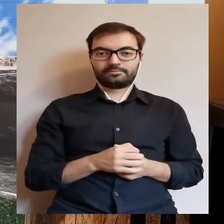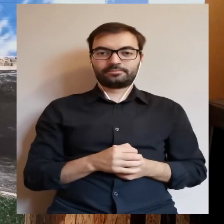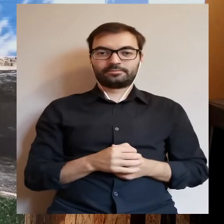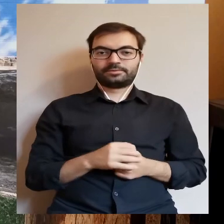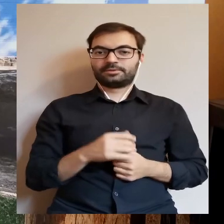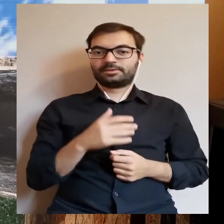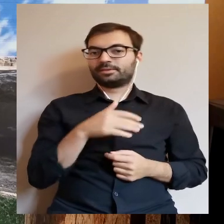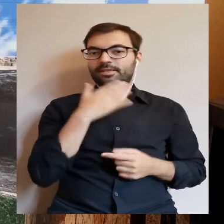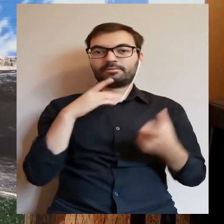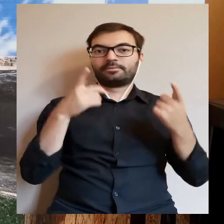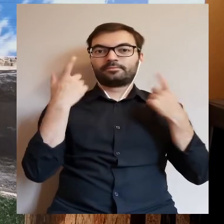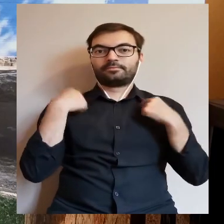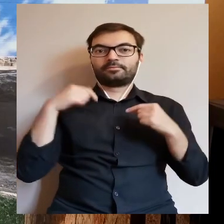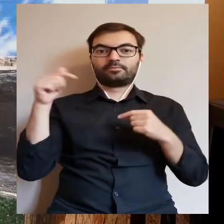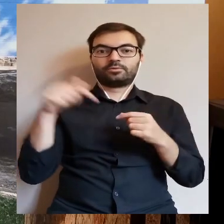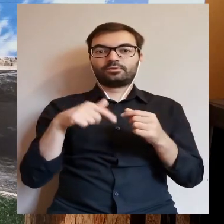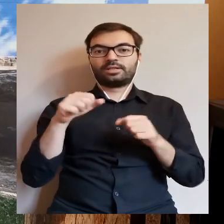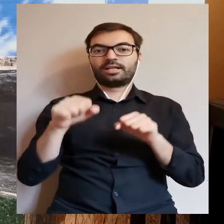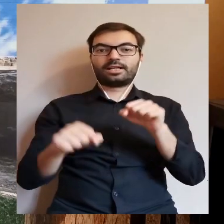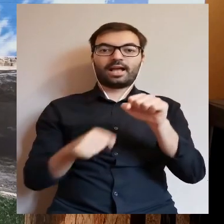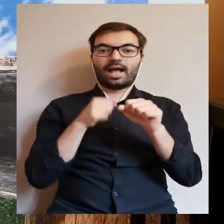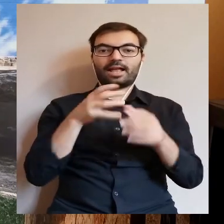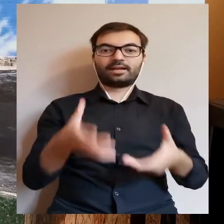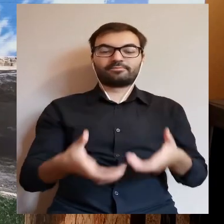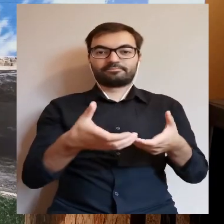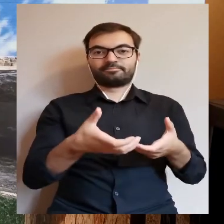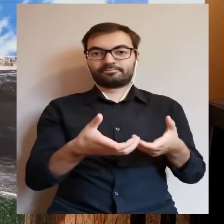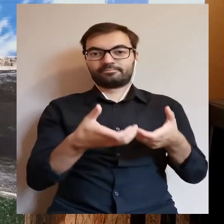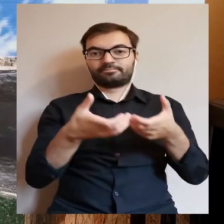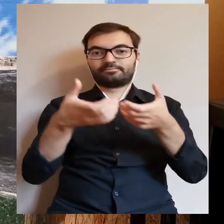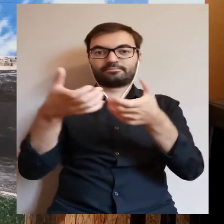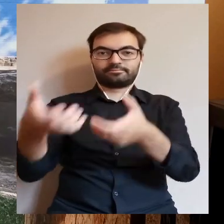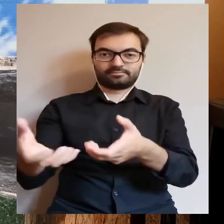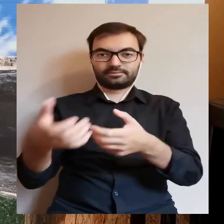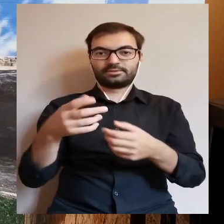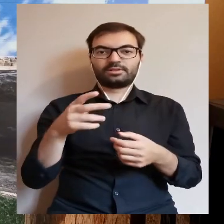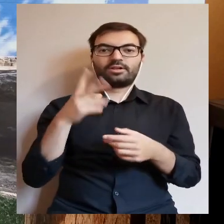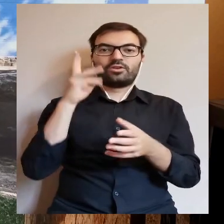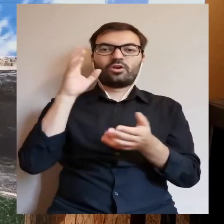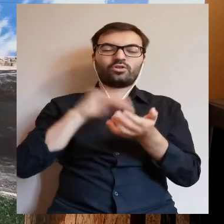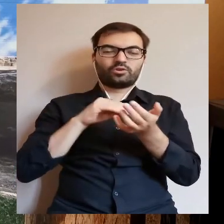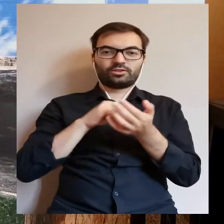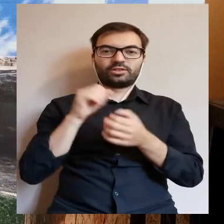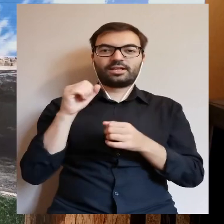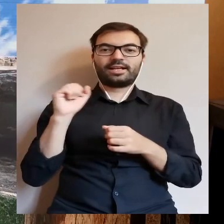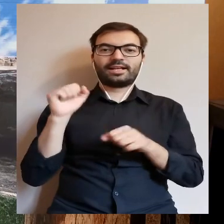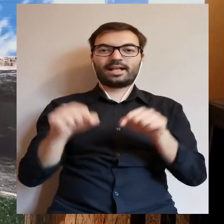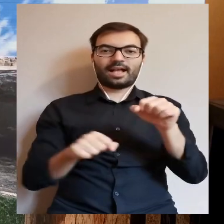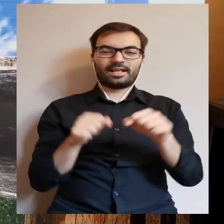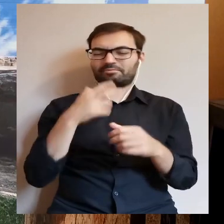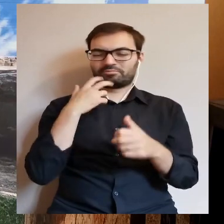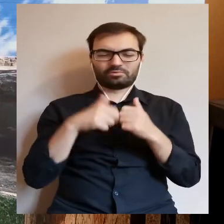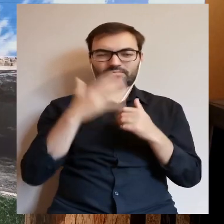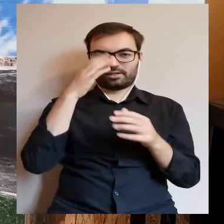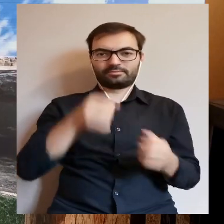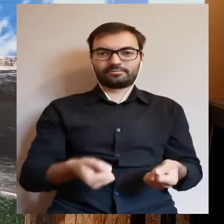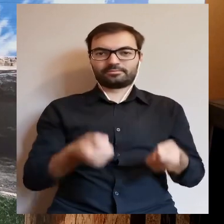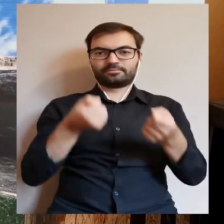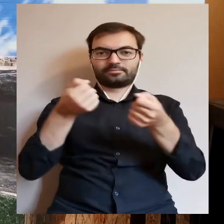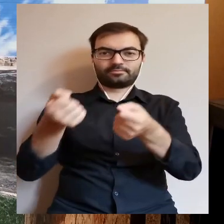nie zaskoczy ich to, że trzeba kajak przenieść, bo przenoski to dla doświadczonego kajakarza jest